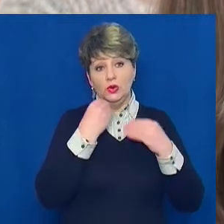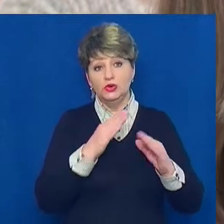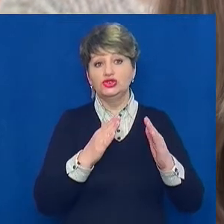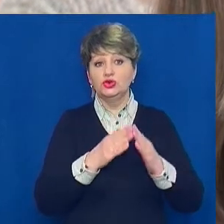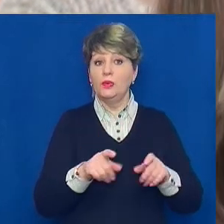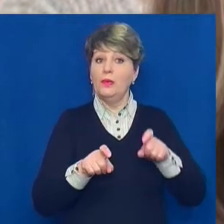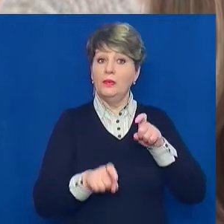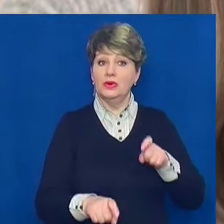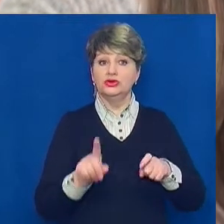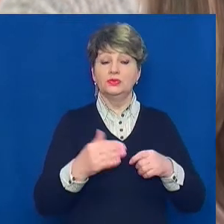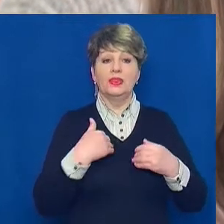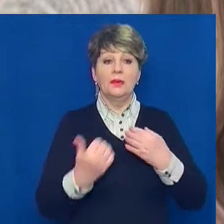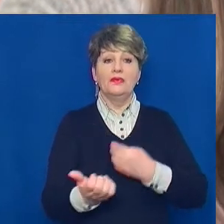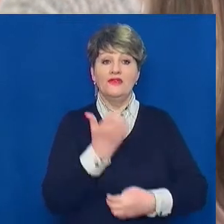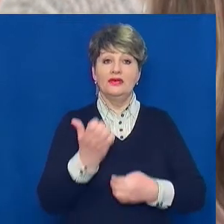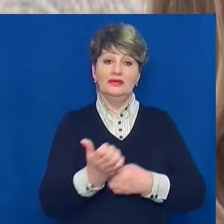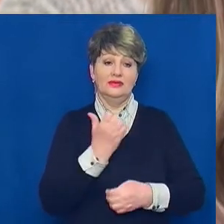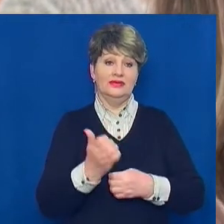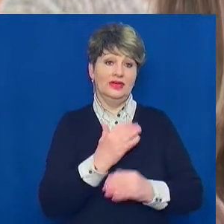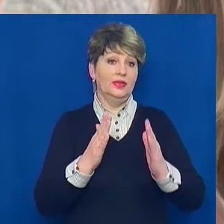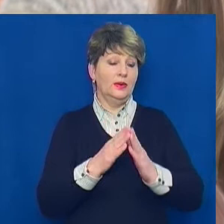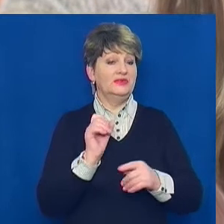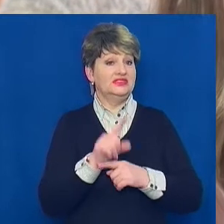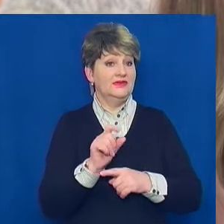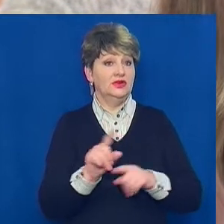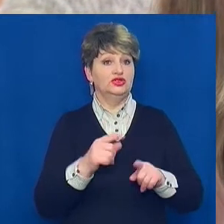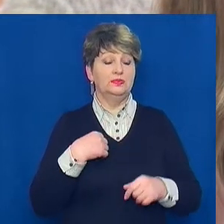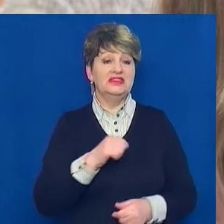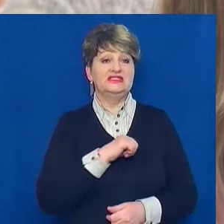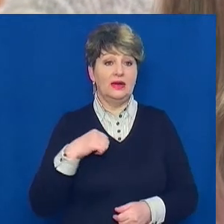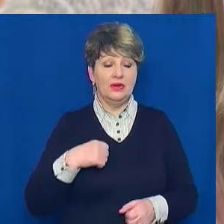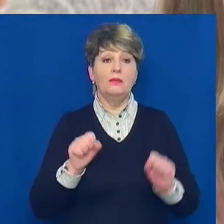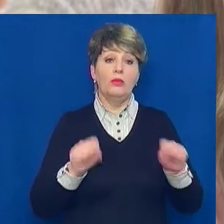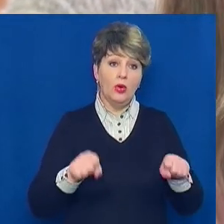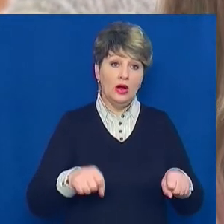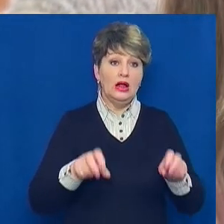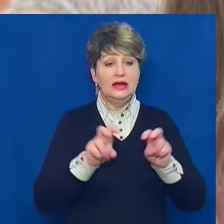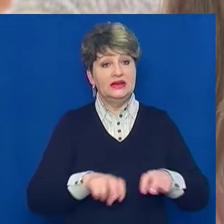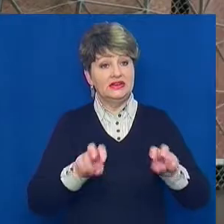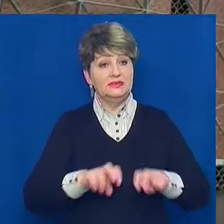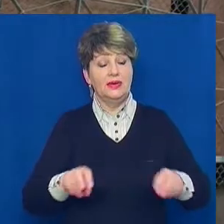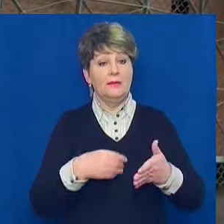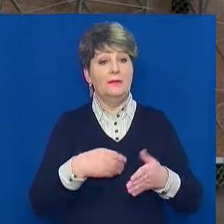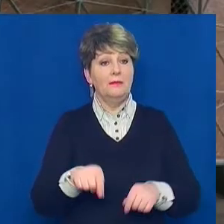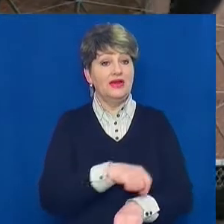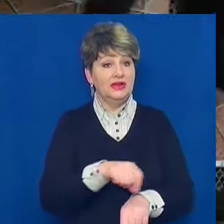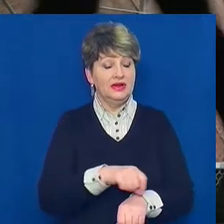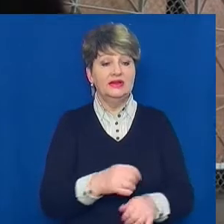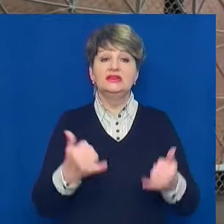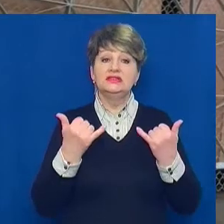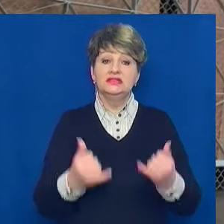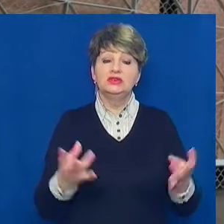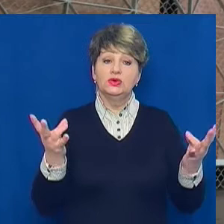присилали наше домашнє завдання, щоб ми самі могли розбирати матеріал. Нині потреби